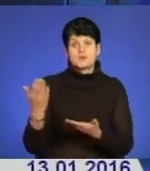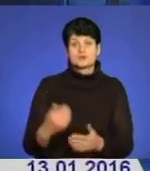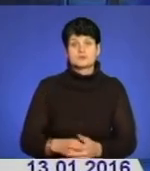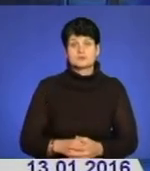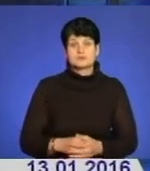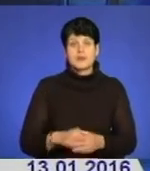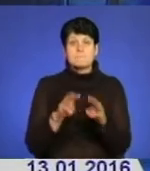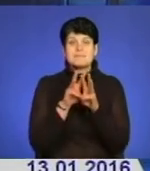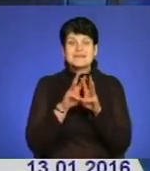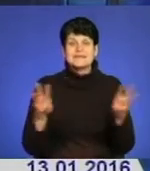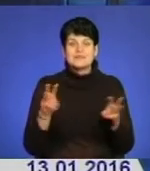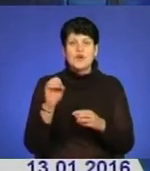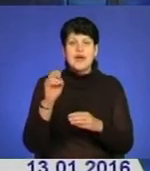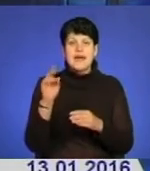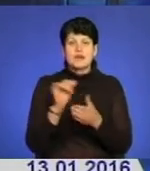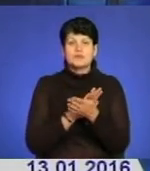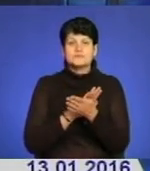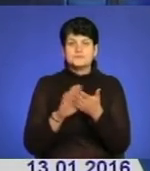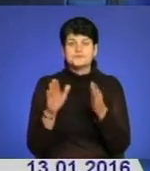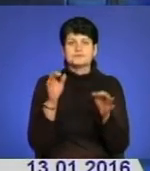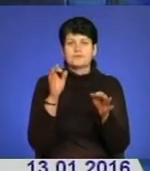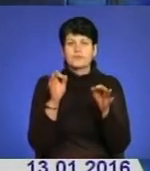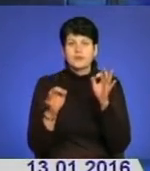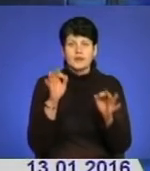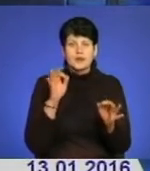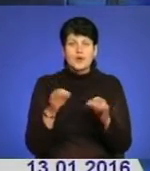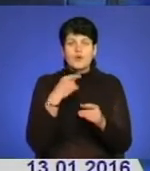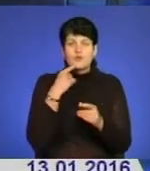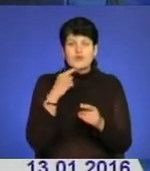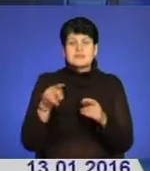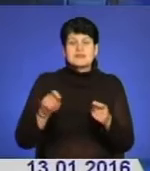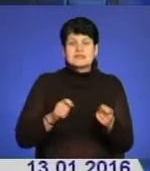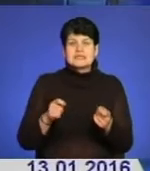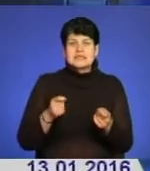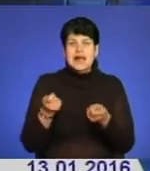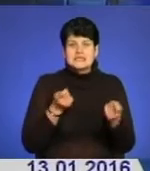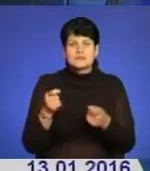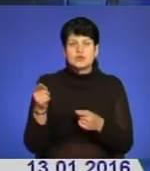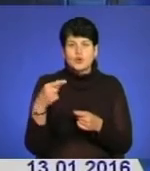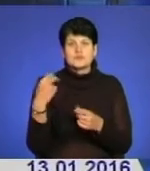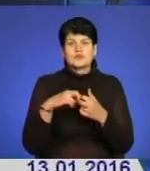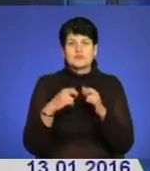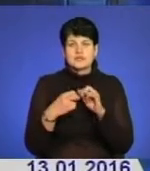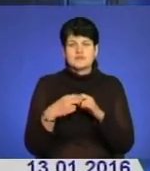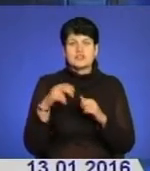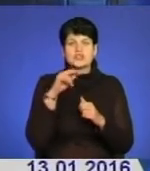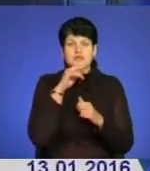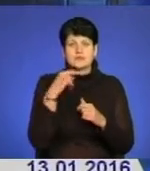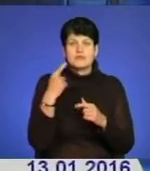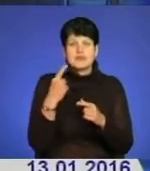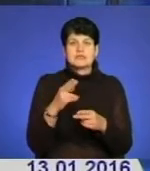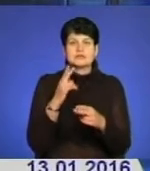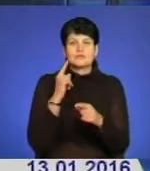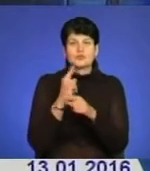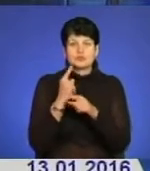Міністерство екології рекомендує Держадміністраціям Тернопільської, Івано-Франківської та Чернівецької областей вжити заходи, щоб не допустити будівництво каскаду